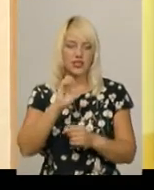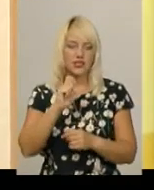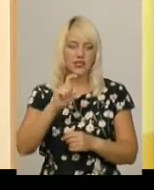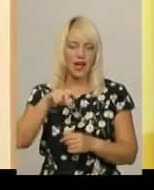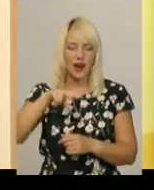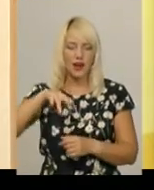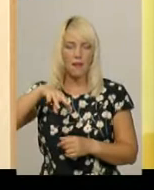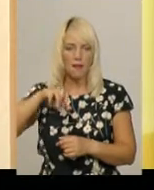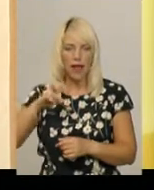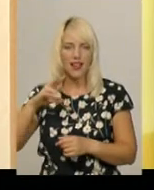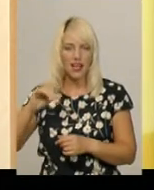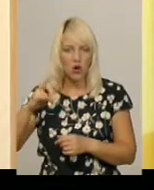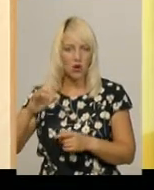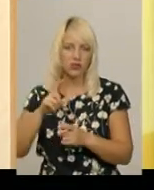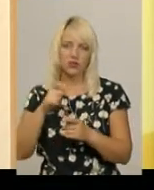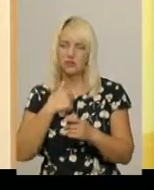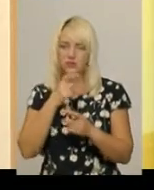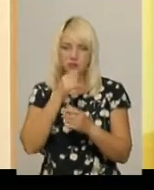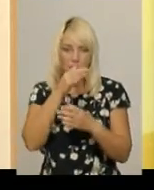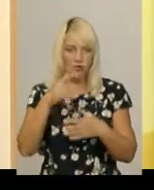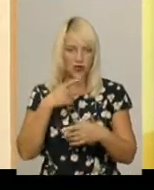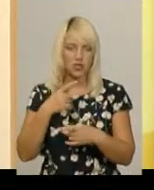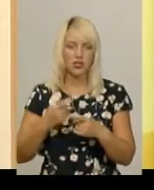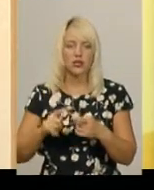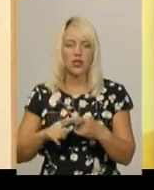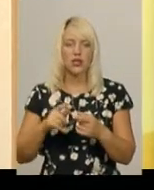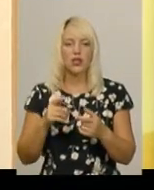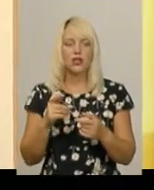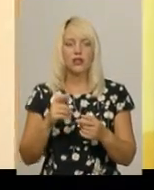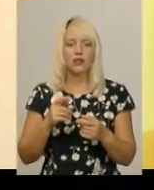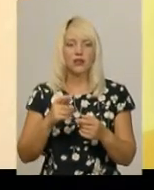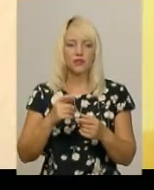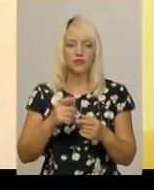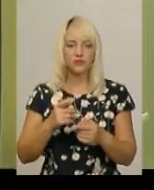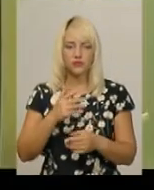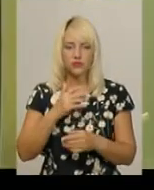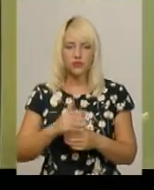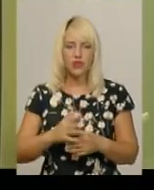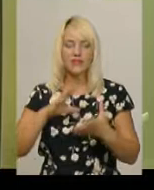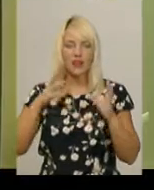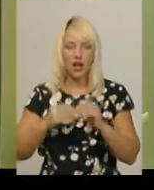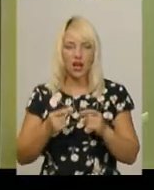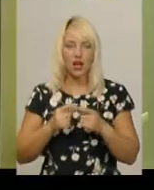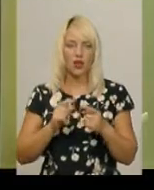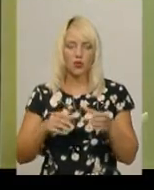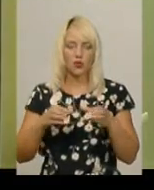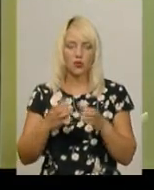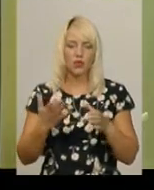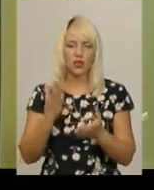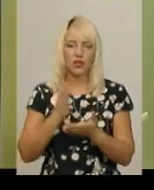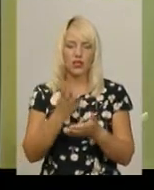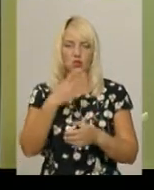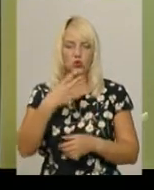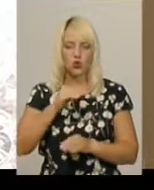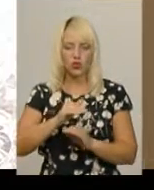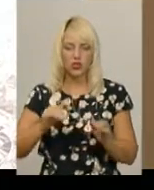можу зараз сказати. Але спалок не відрізняється великою кількістю тяжких випадків. Загалом з групи, яка складається з 40